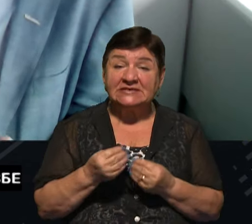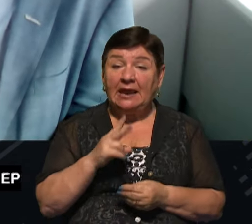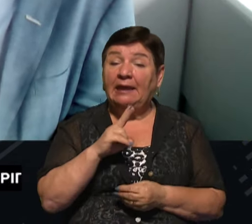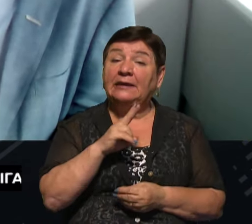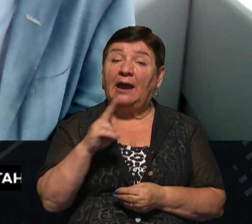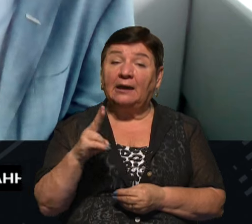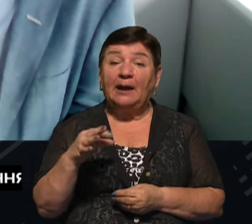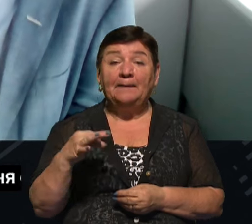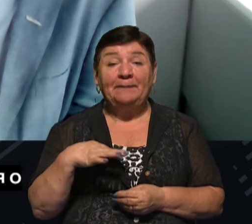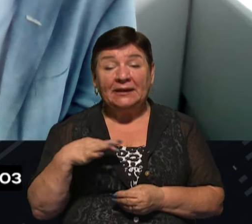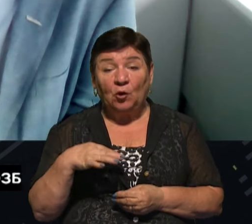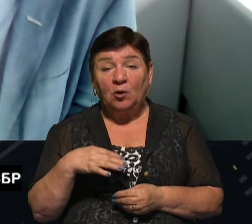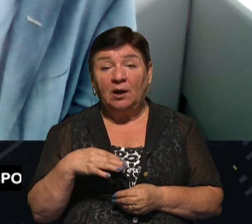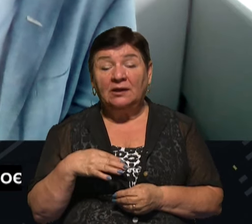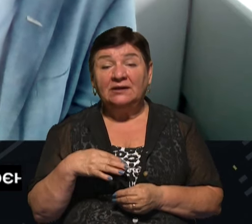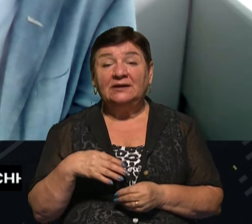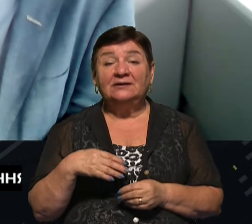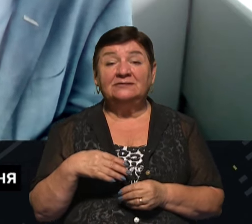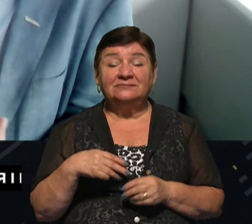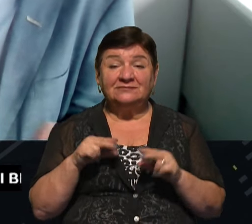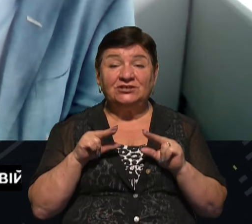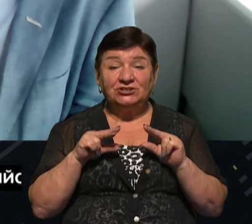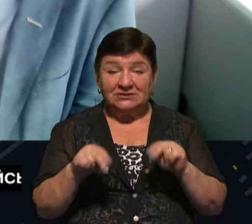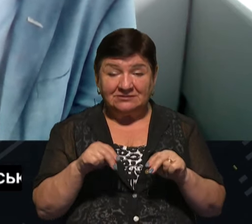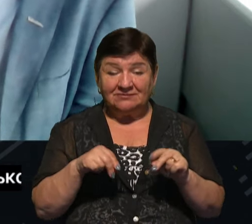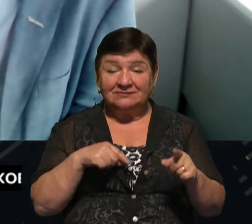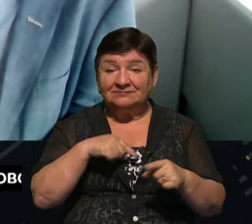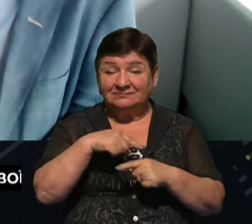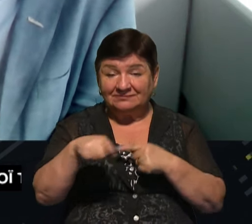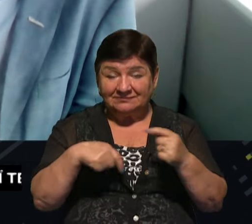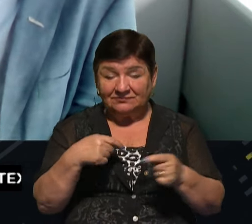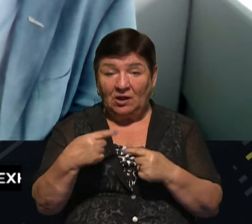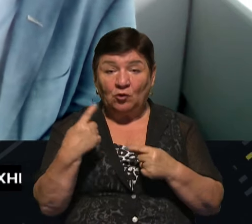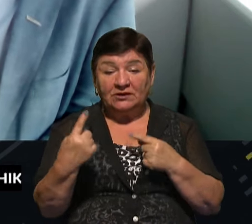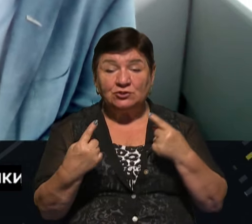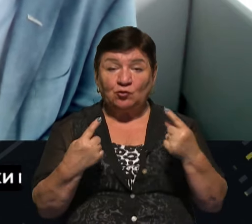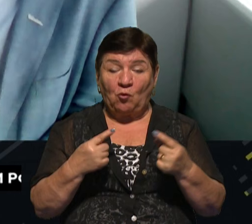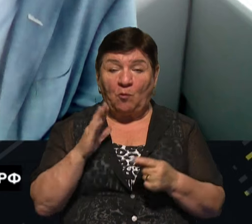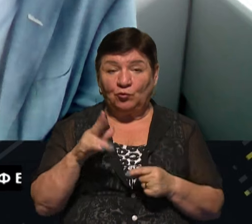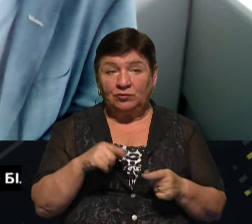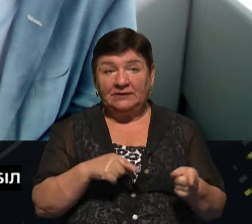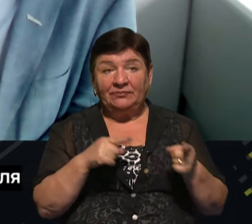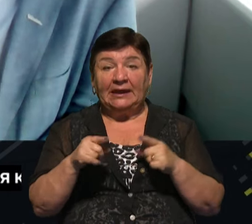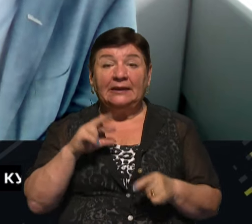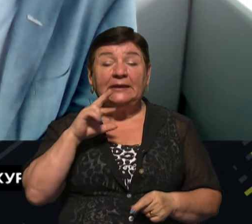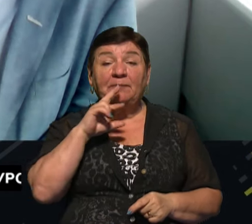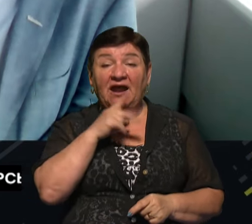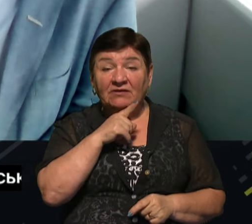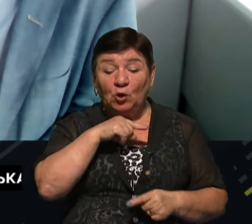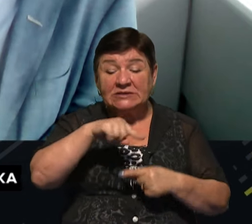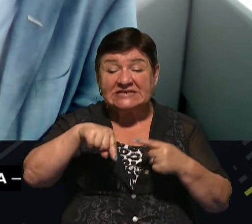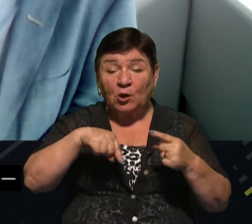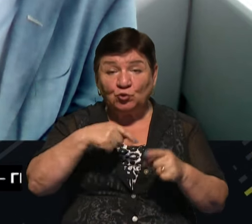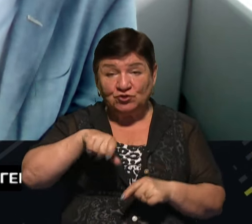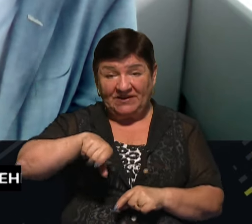білого легітимного ринку, так і тіньового. І чи будуть перетікати люди з один в другий. Так що неправильне закручування